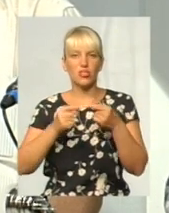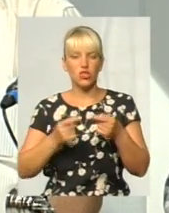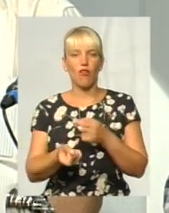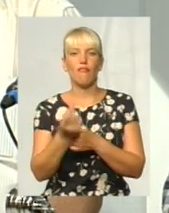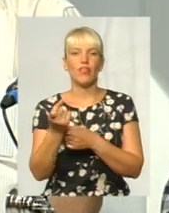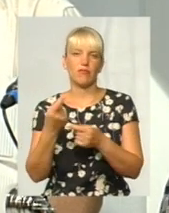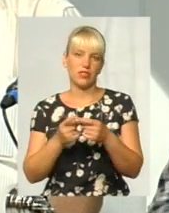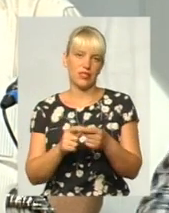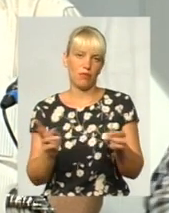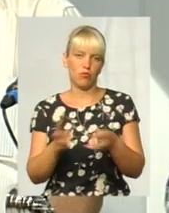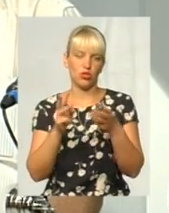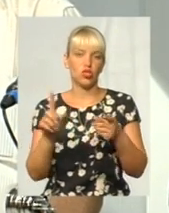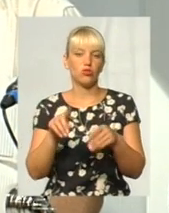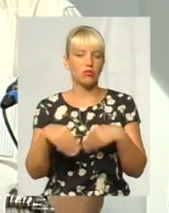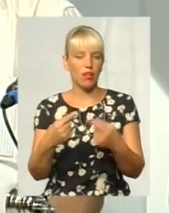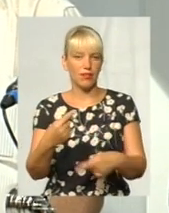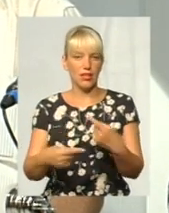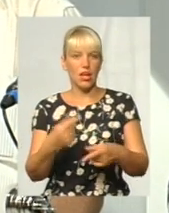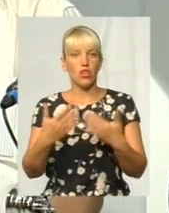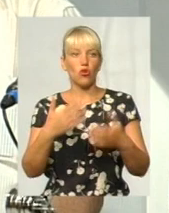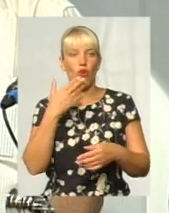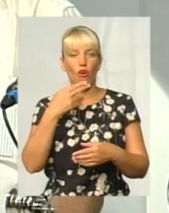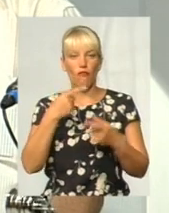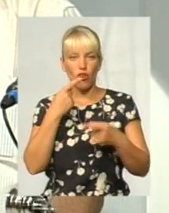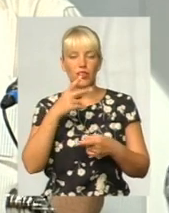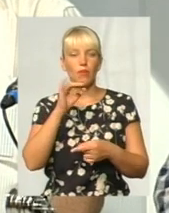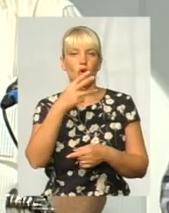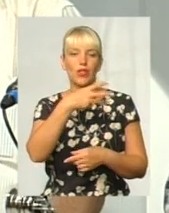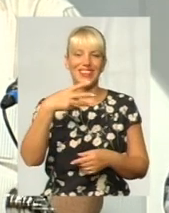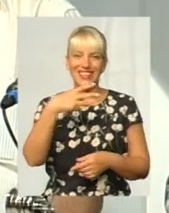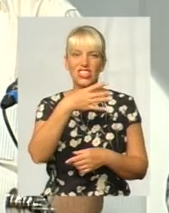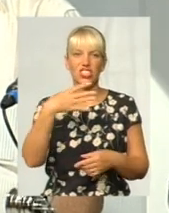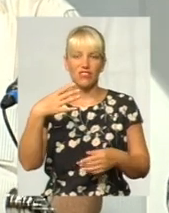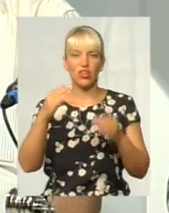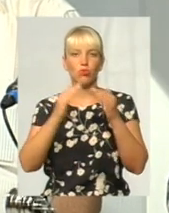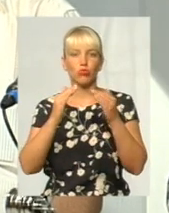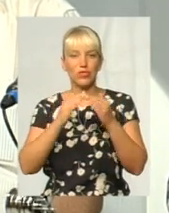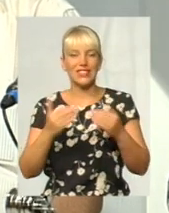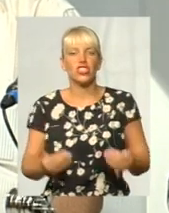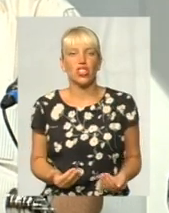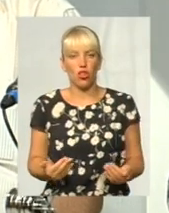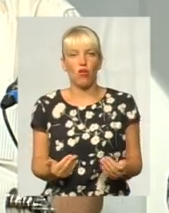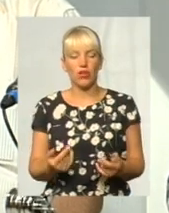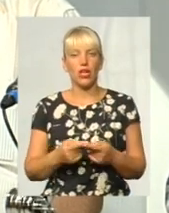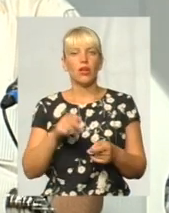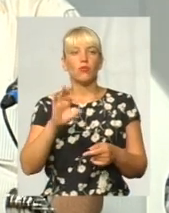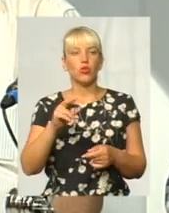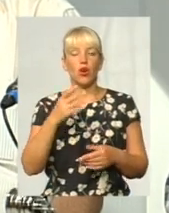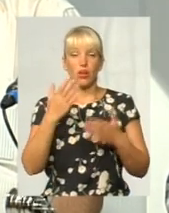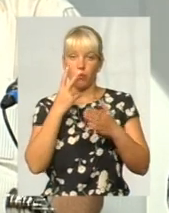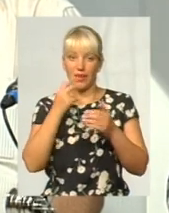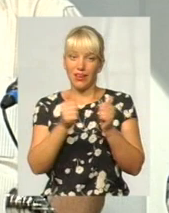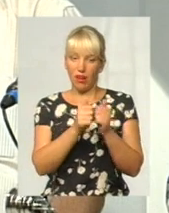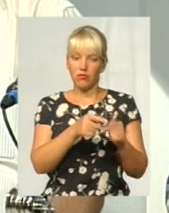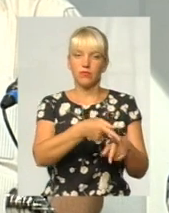наслідки, тому що, якщо ми говоримо сьогодні про третій, четвертий поверх житлового будинку, то, бачучи будівлю, де безпосередньо виникла пожежа, то там не залишилось жодного поверху.